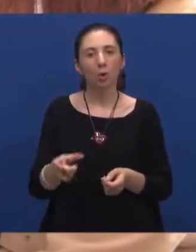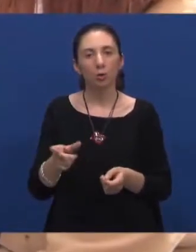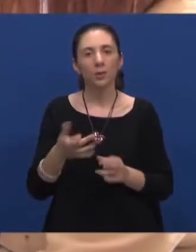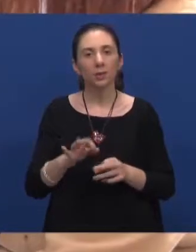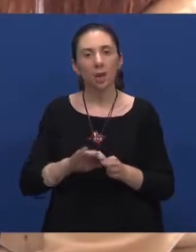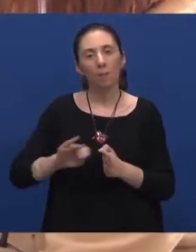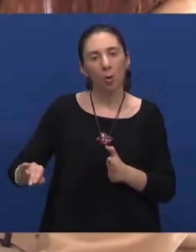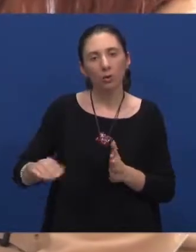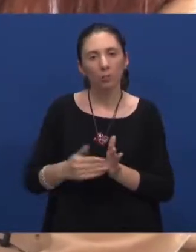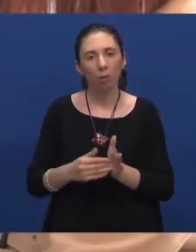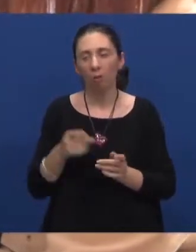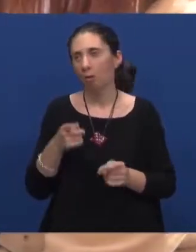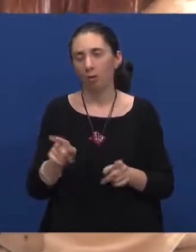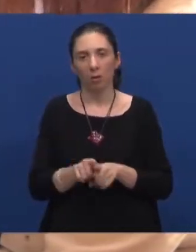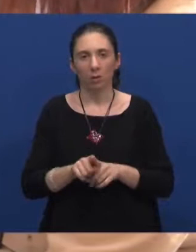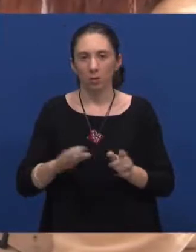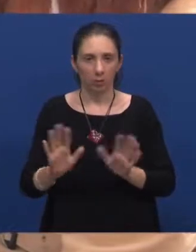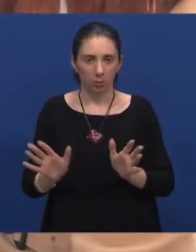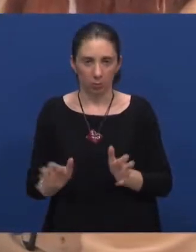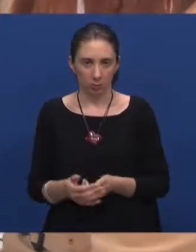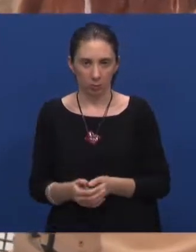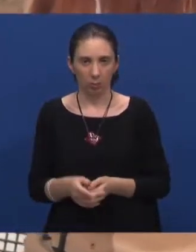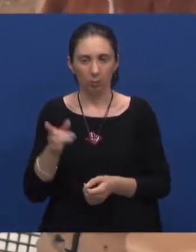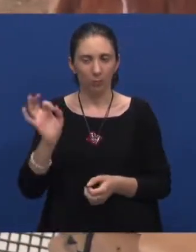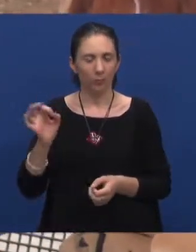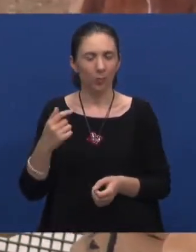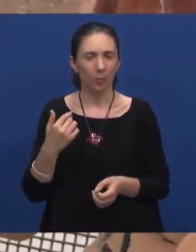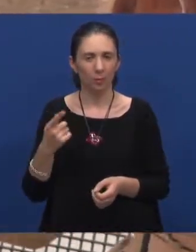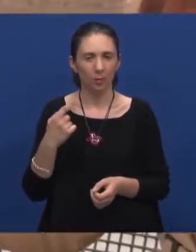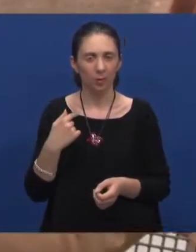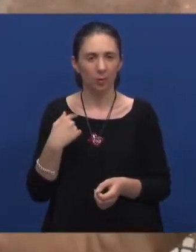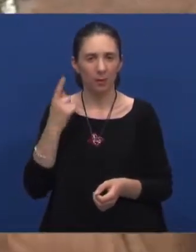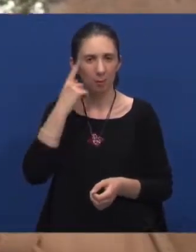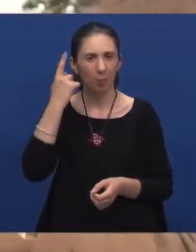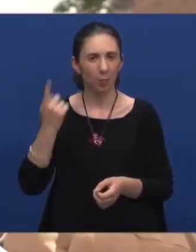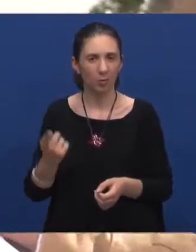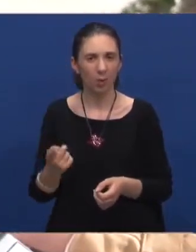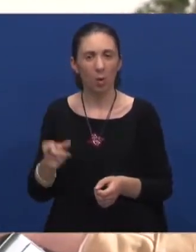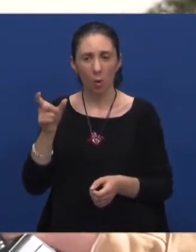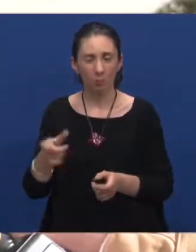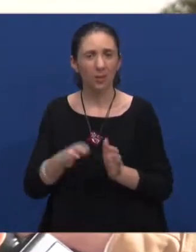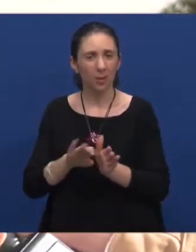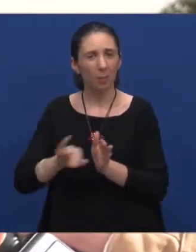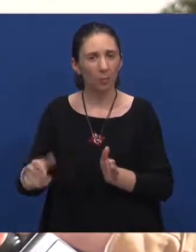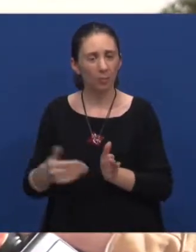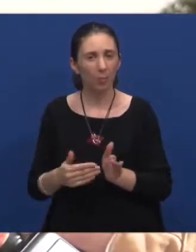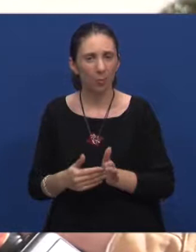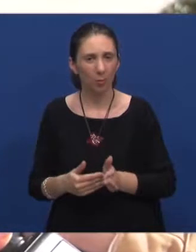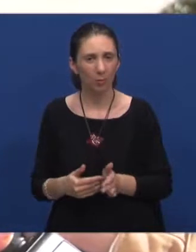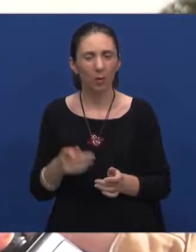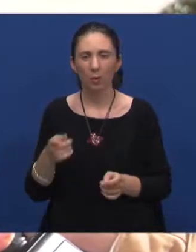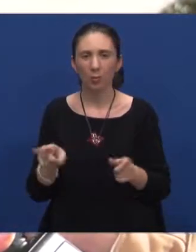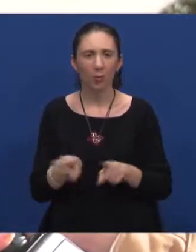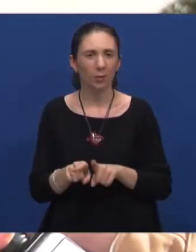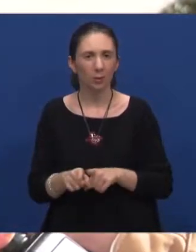potrebama? Oj, oj, to također, da, ovoga, dobro ste me pocijetili da osobe s posebnim potrebama, da